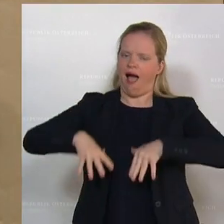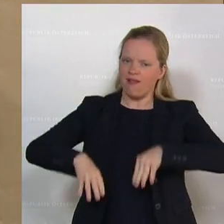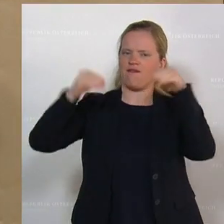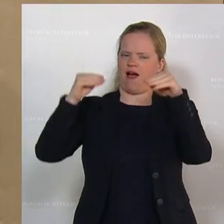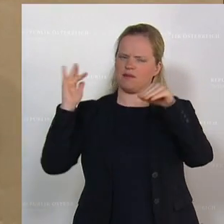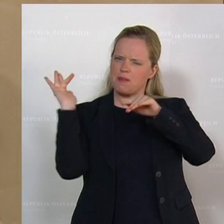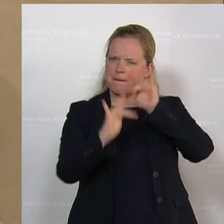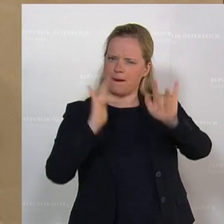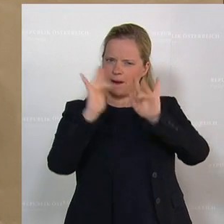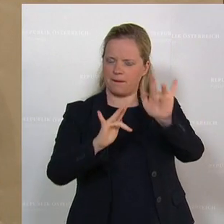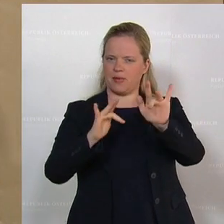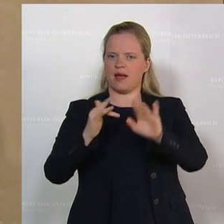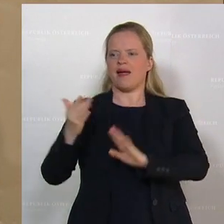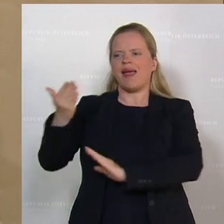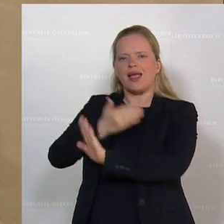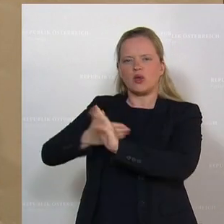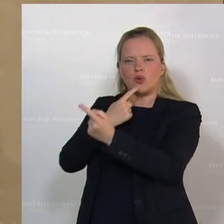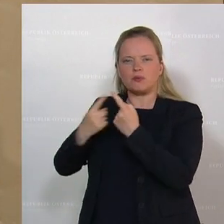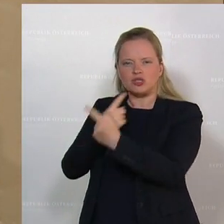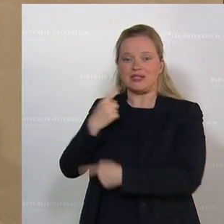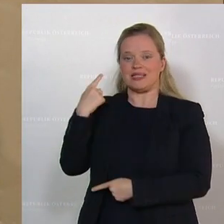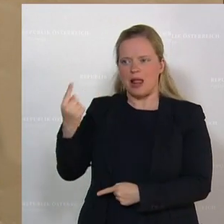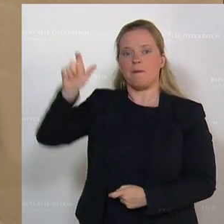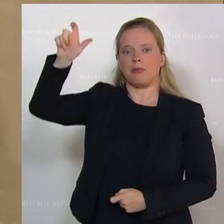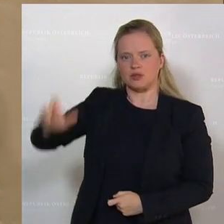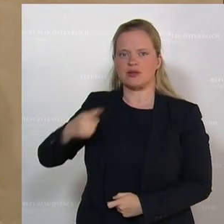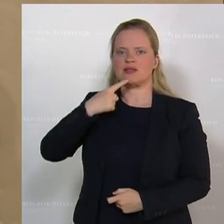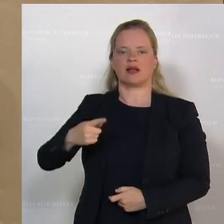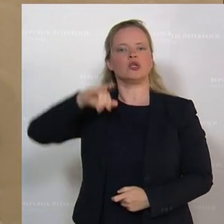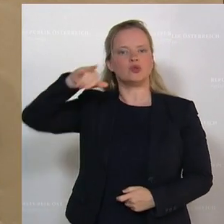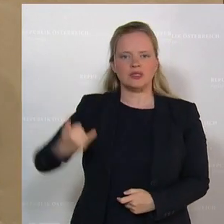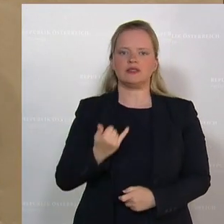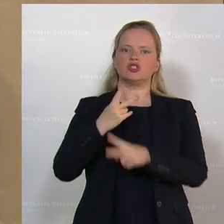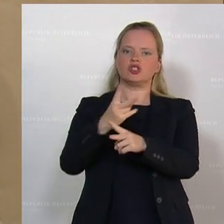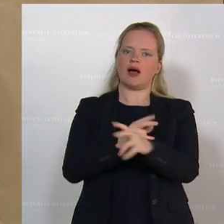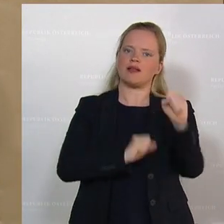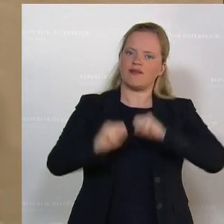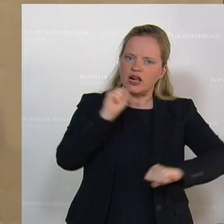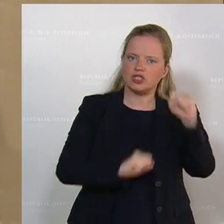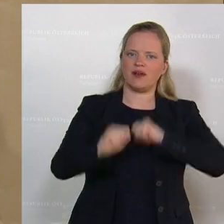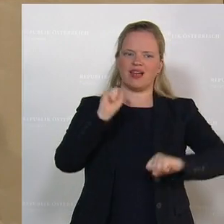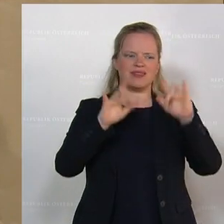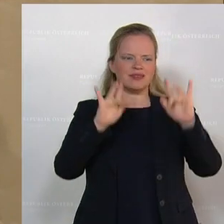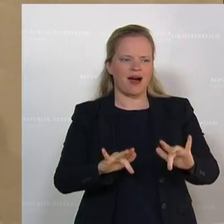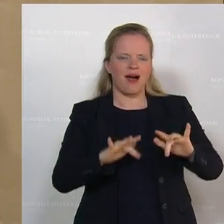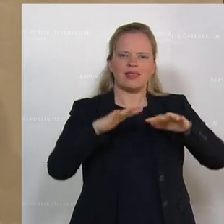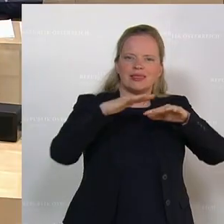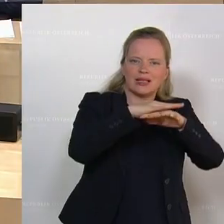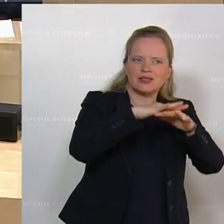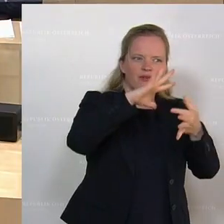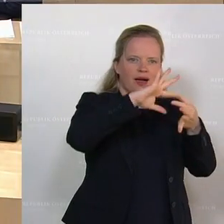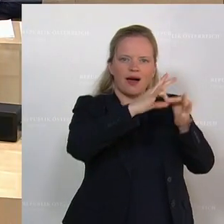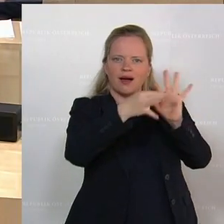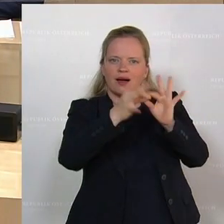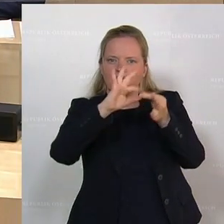persönlich in einem Hintergrundgespräch, wo Sie davon gesprochen haben, dass die Justiz und die Staatsanwaltschaft irgendwelche Netzwerke bilden würden,